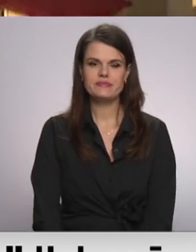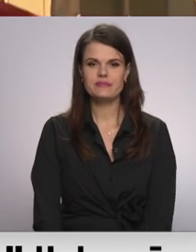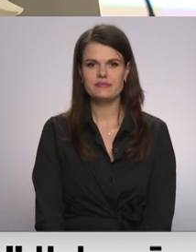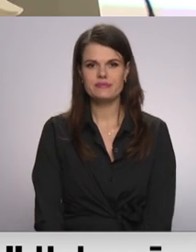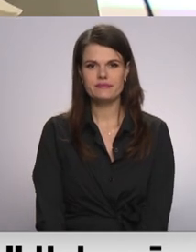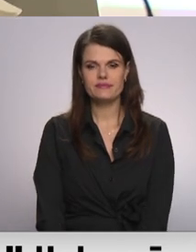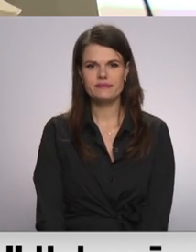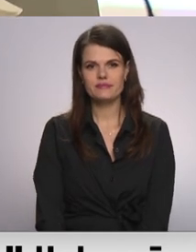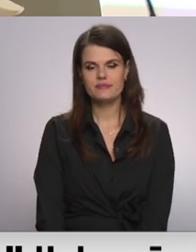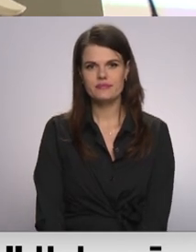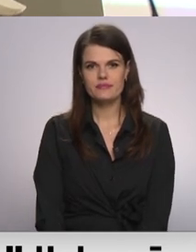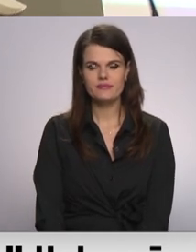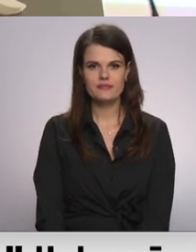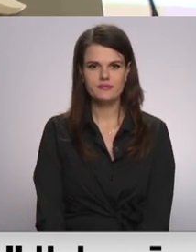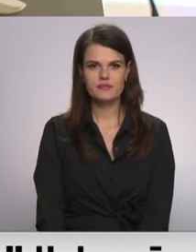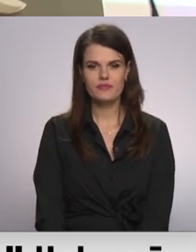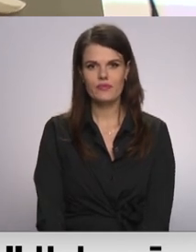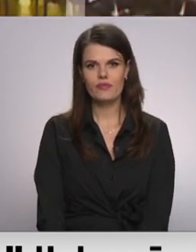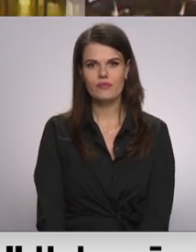Kozīnsoto Ailts, Latvijas televīzija.